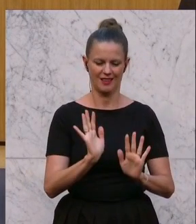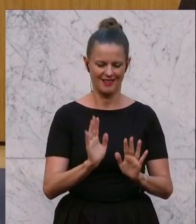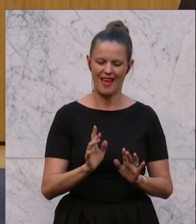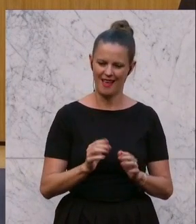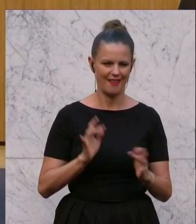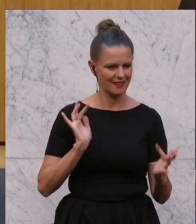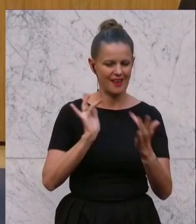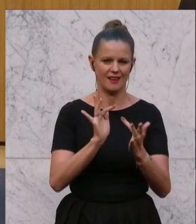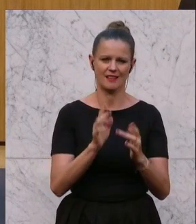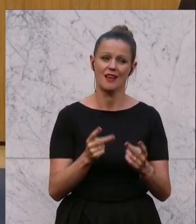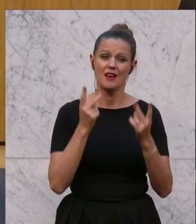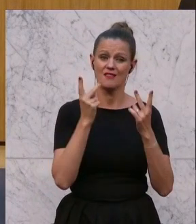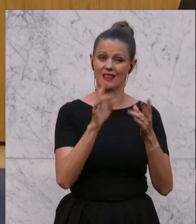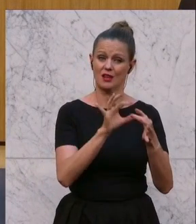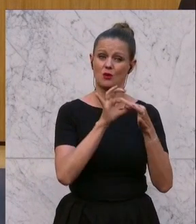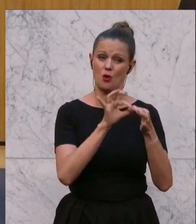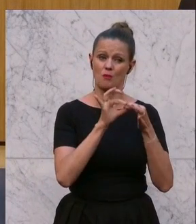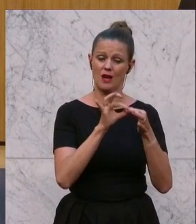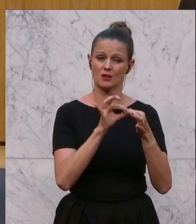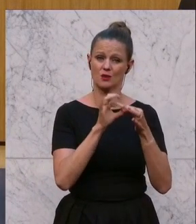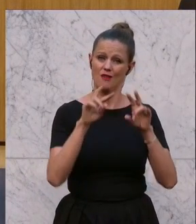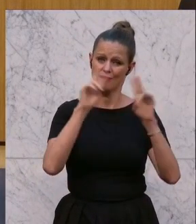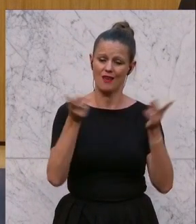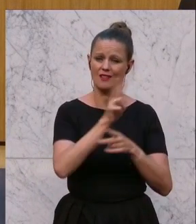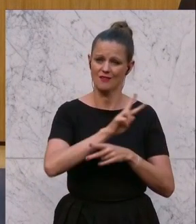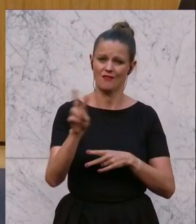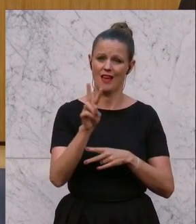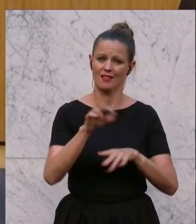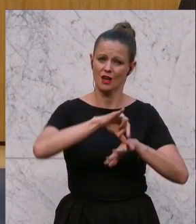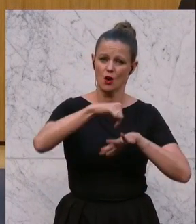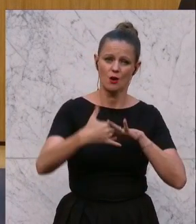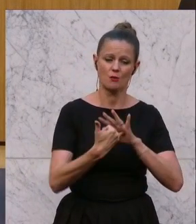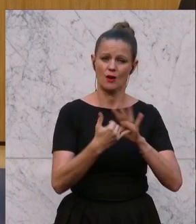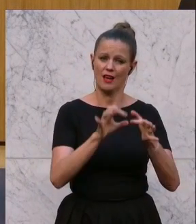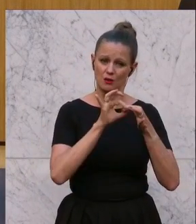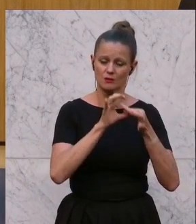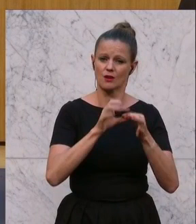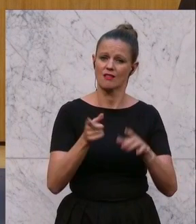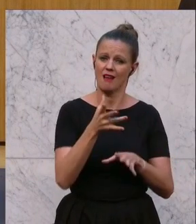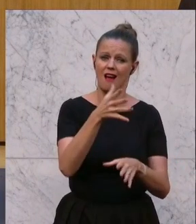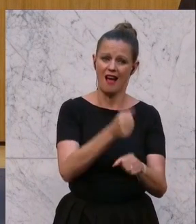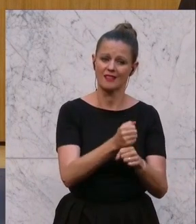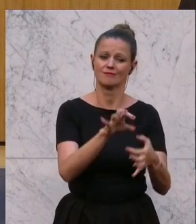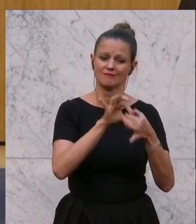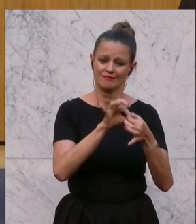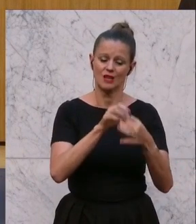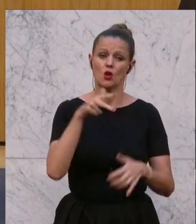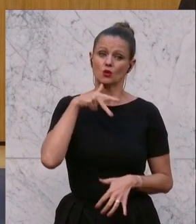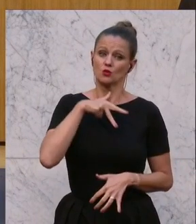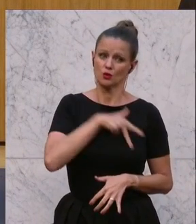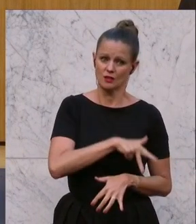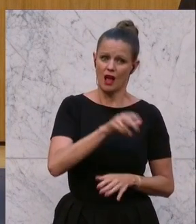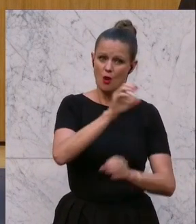eine der wichtigsten Kooperations-, der großen weltweiten Kooperationsprojekte, Nachhaltigkeit im Sinne von sozialen,